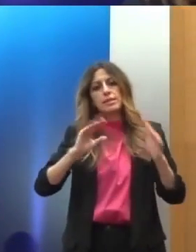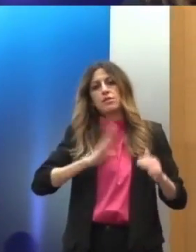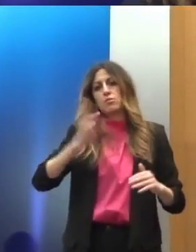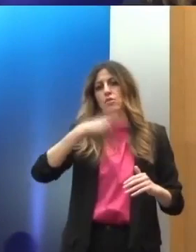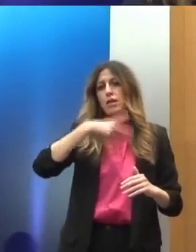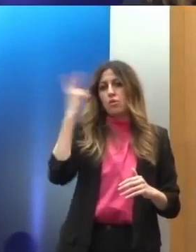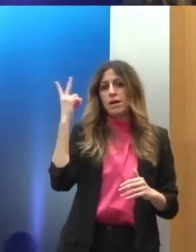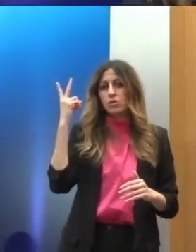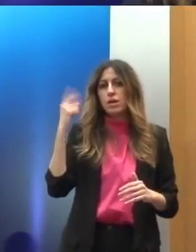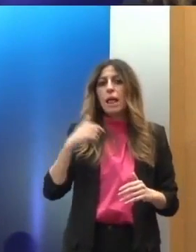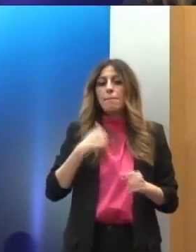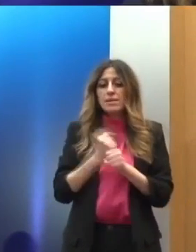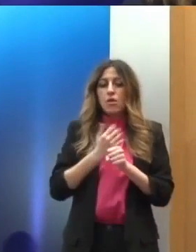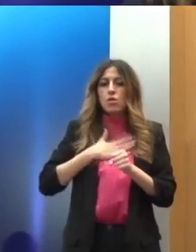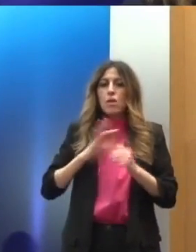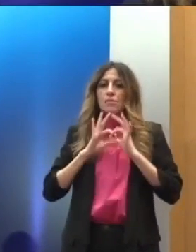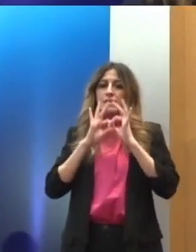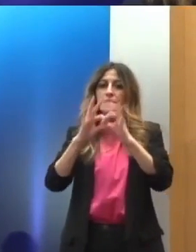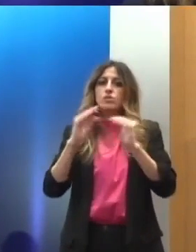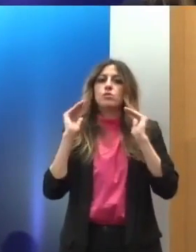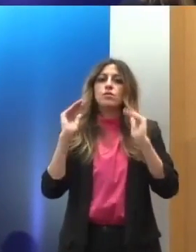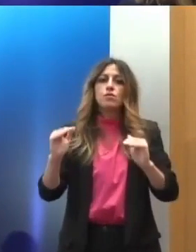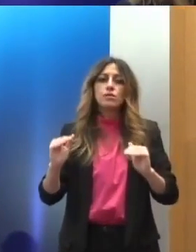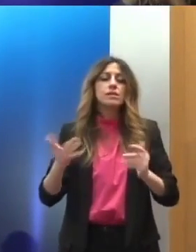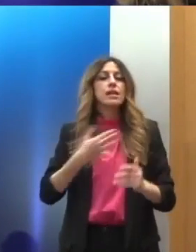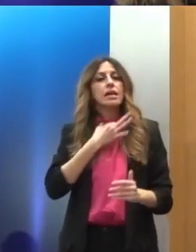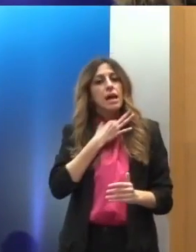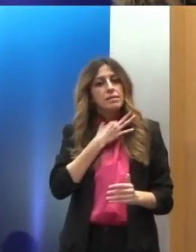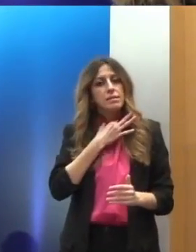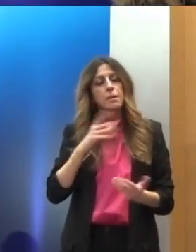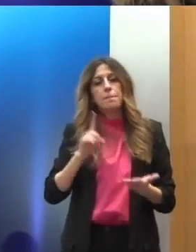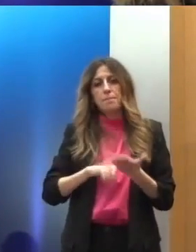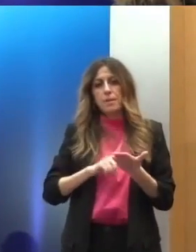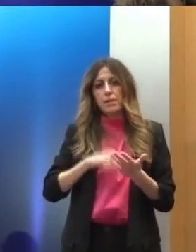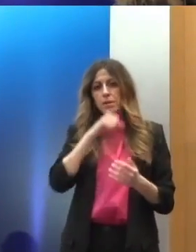θα πρέπει να αξιολογηθεί και να